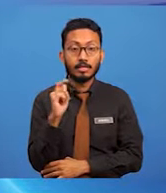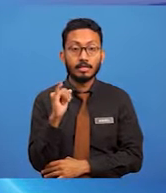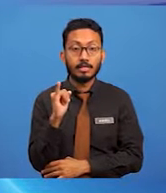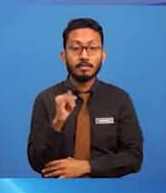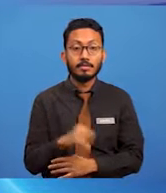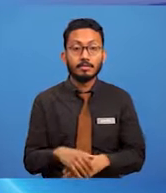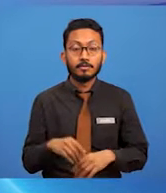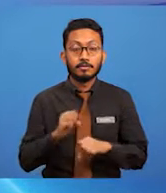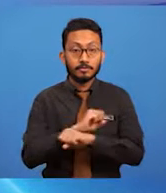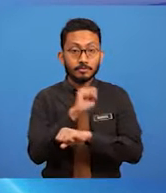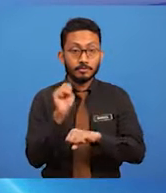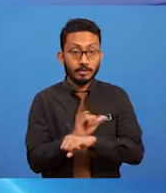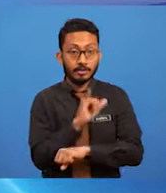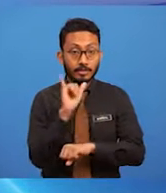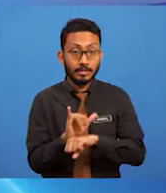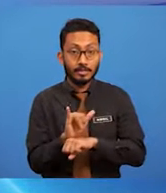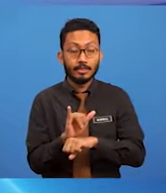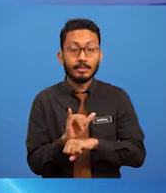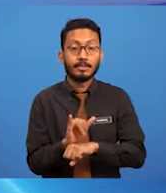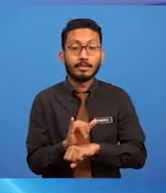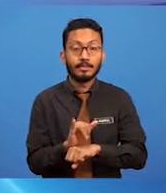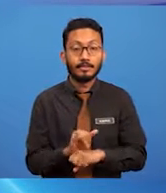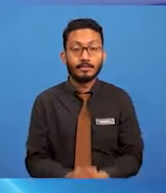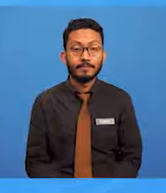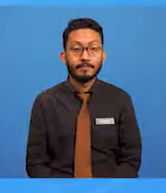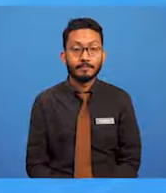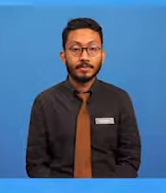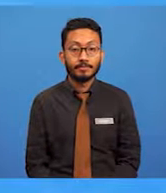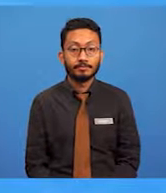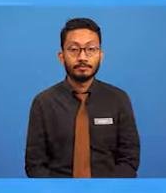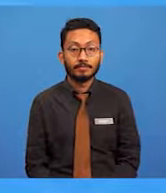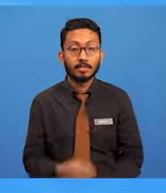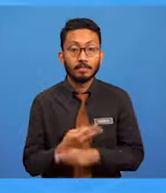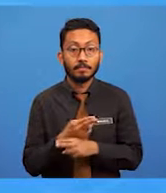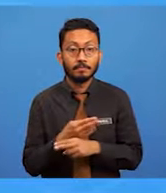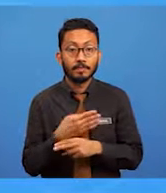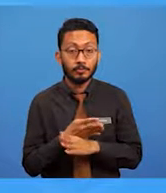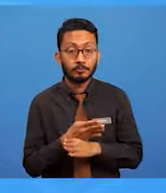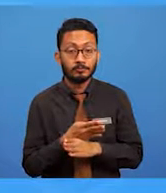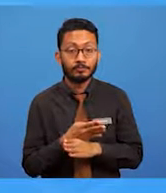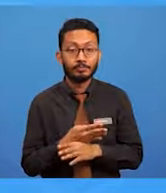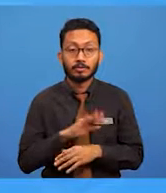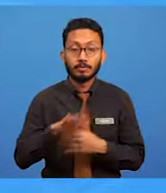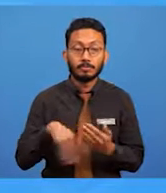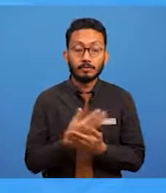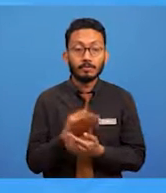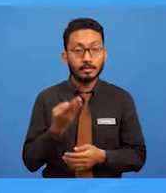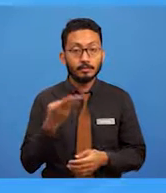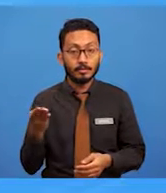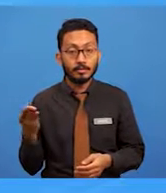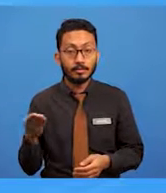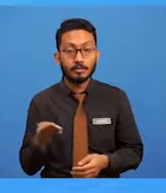rekaannya meliputi semua bahan iaitu dokumen, kepala surat, kad